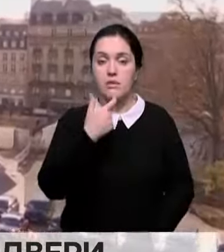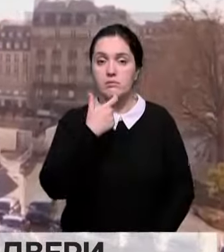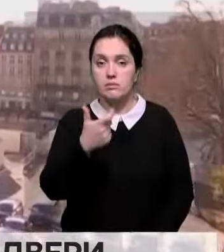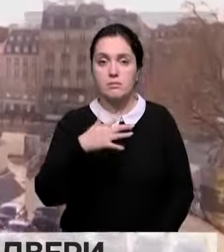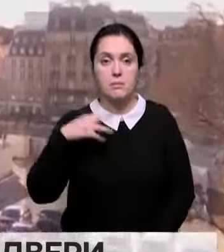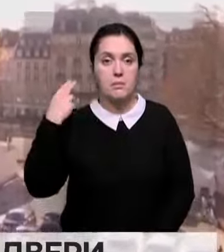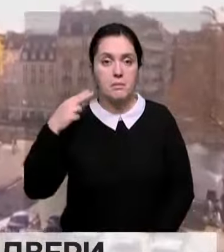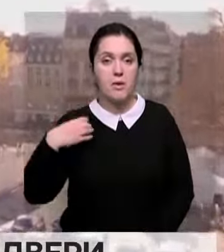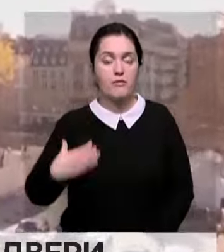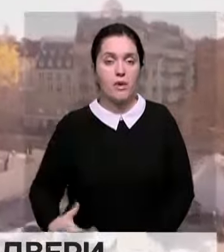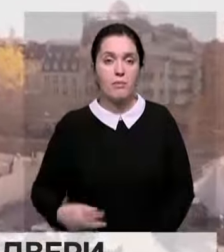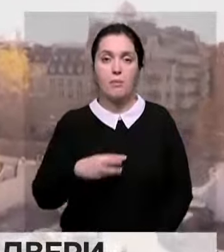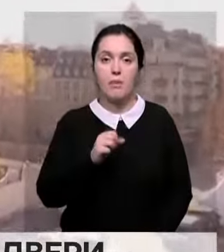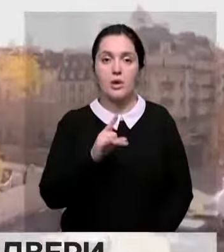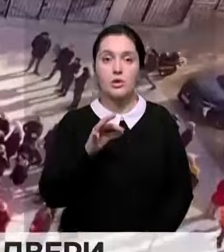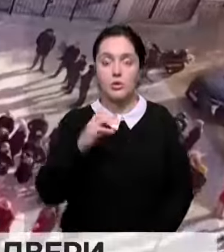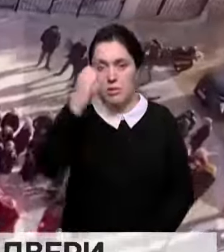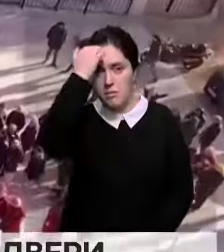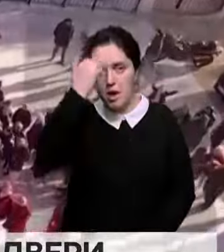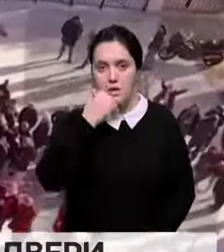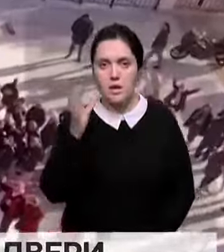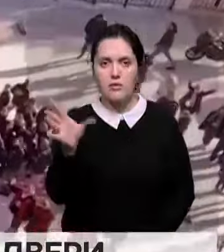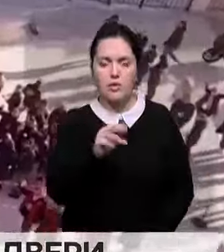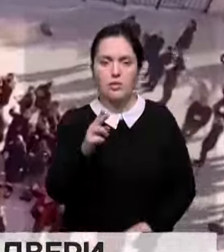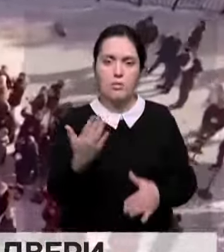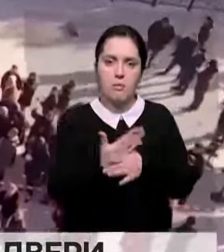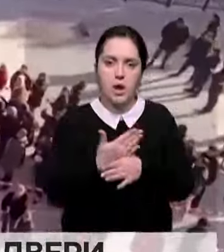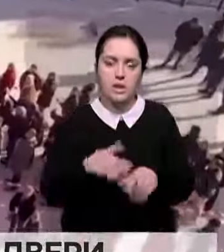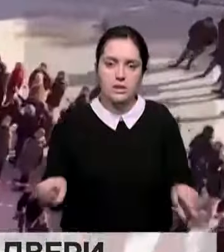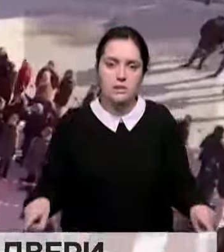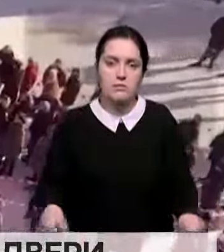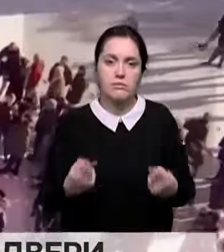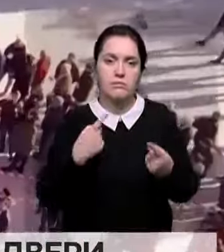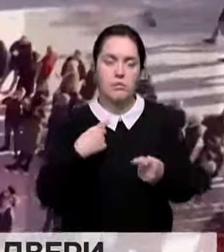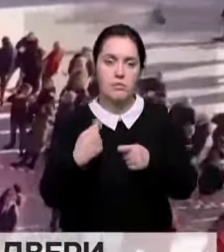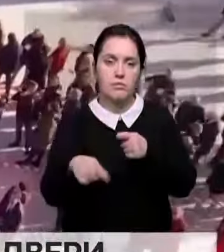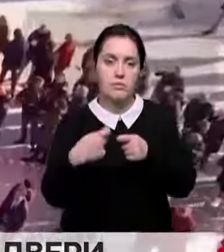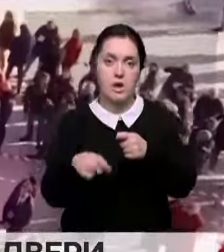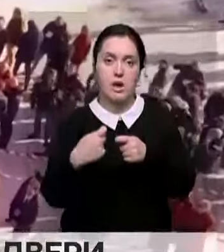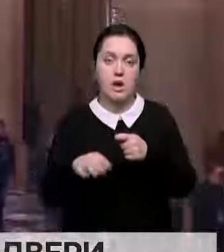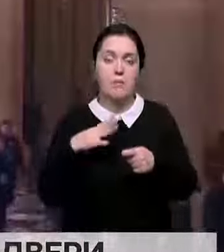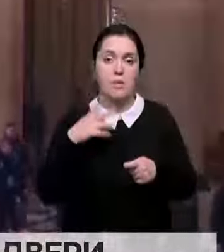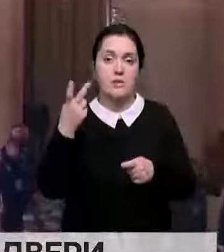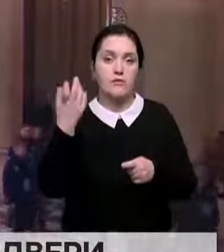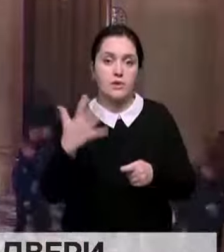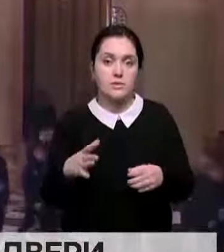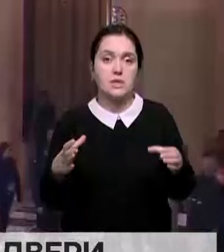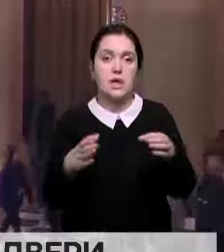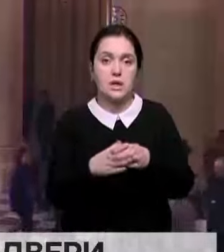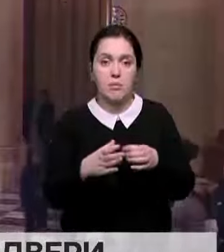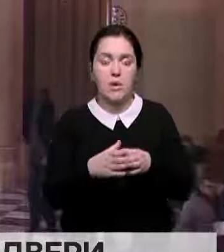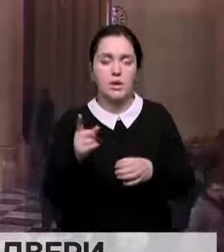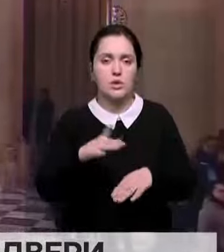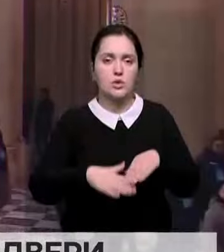президент Франции Эммануэль Макрон. Он поблагодарил всех, кто восстанавливал историческое здание. Отмечу, к работам привлекли 250